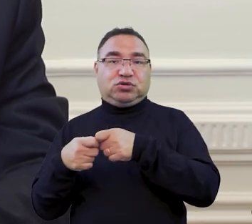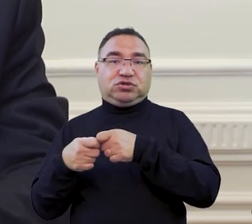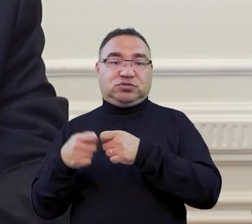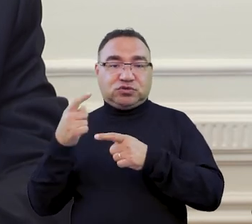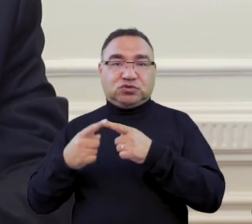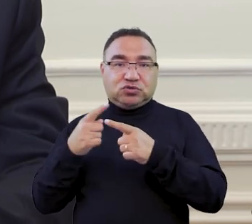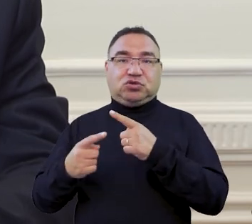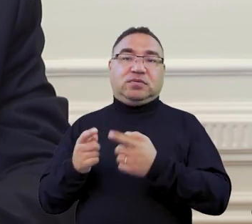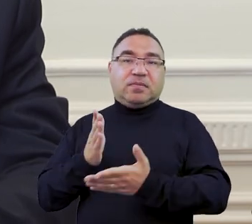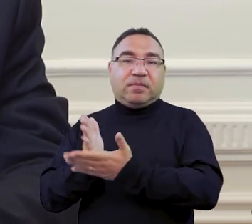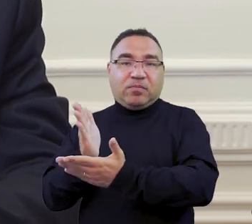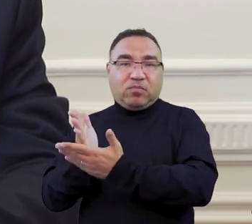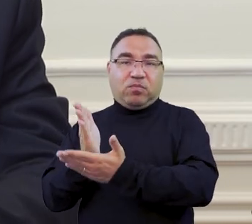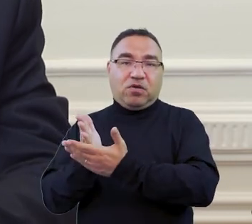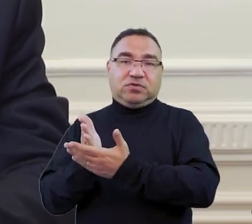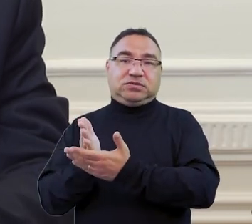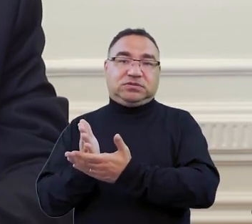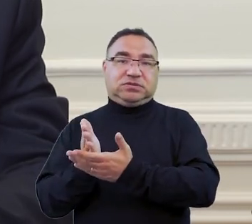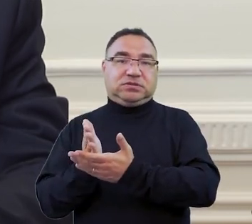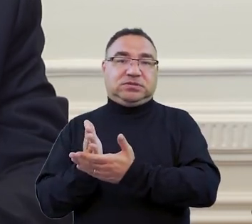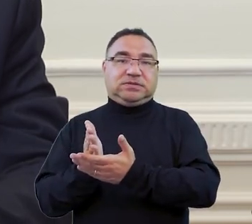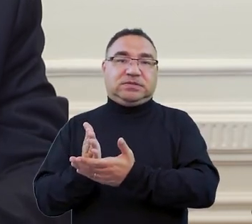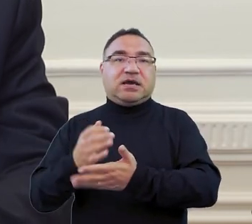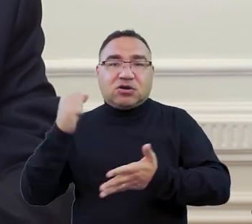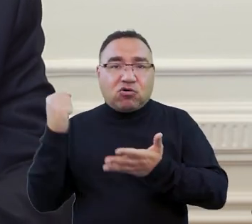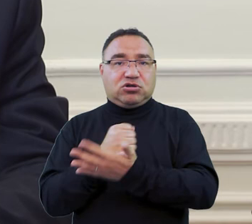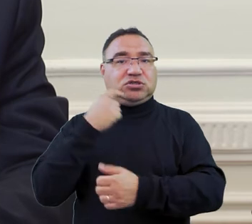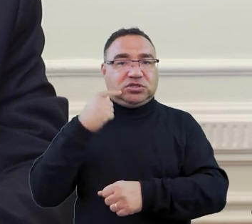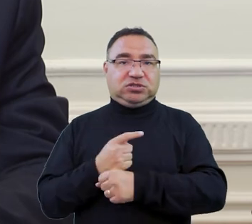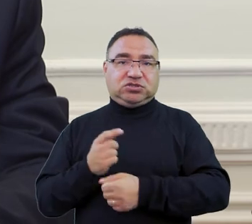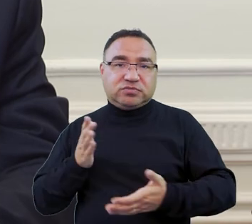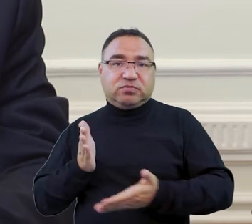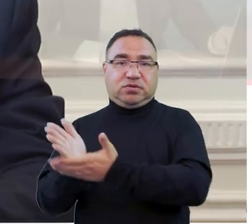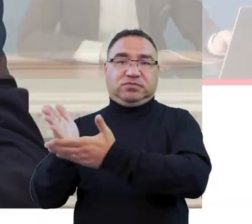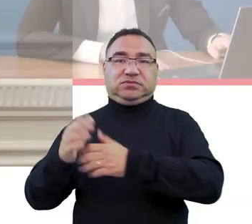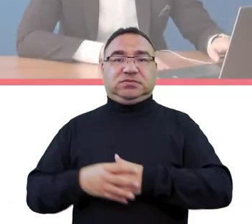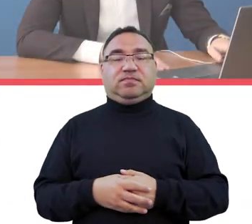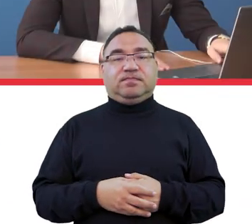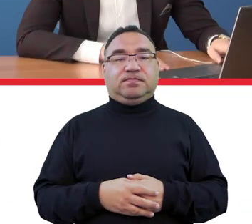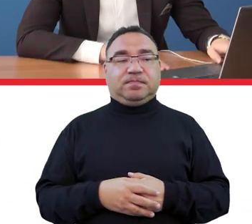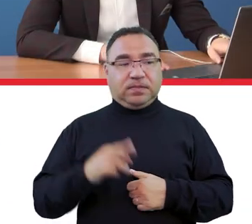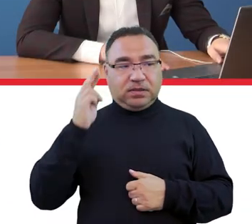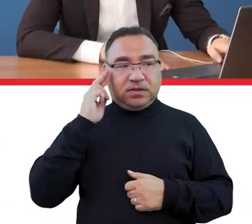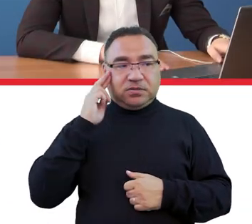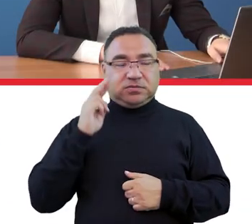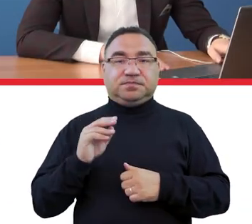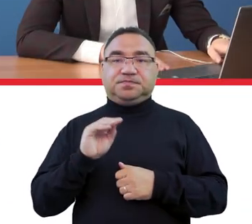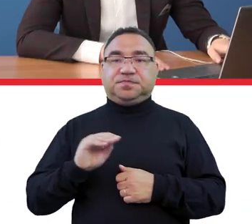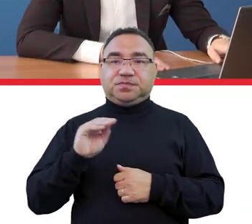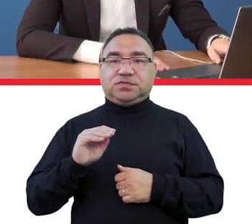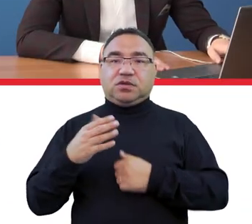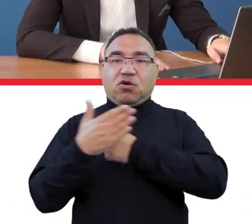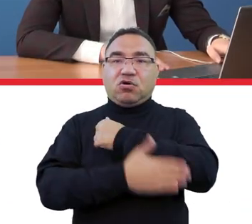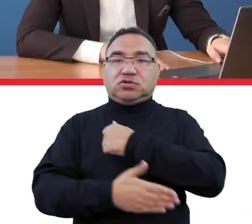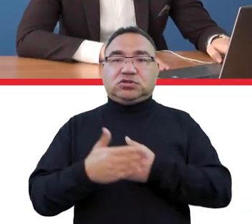tutaj tylko tylko te konieczne decyzje podejmować. Rozumiem i przechodząc do